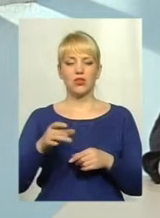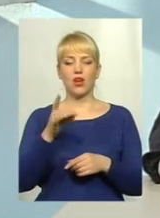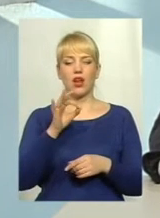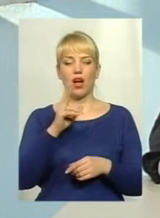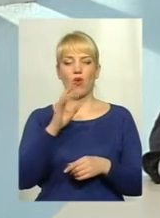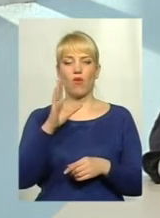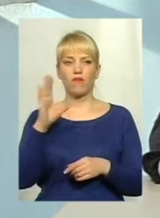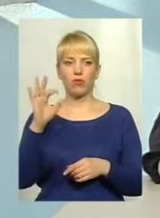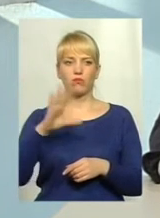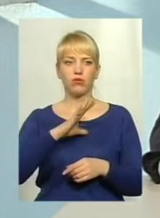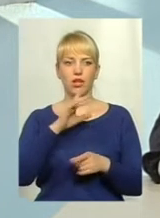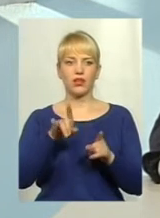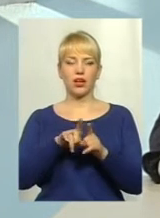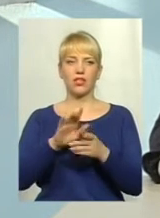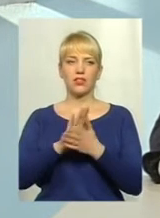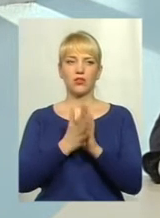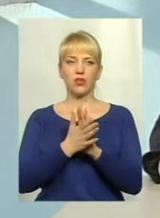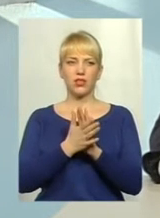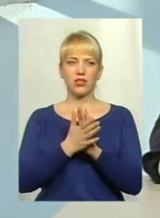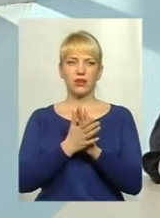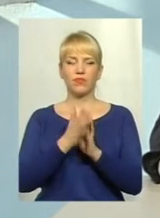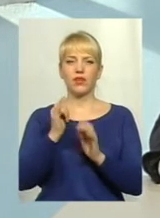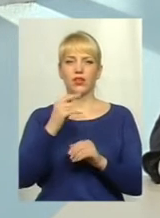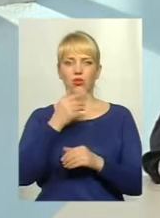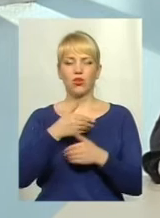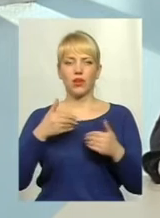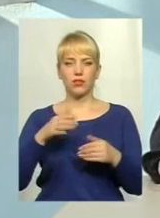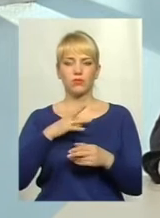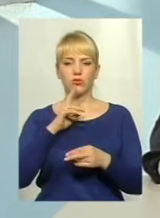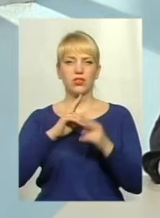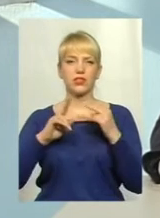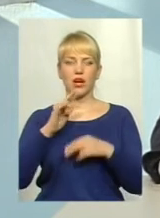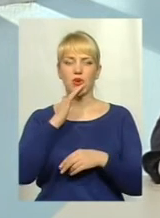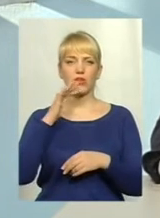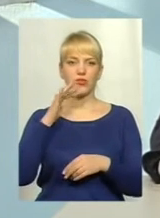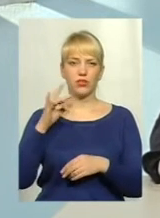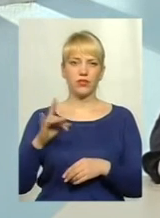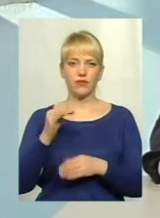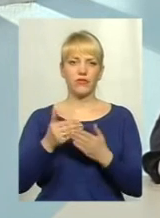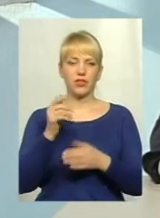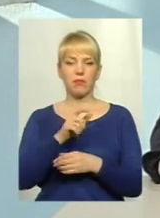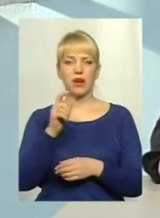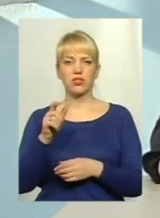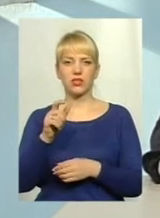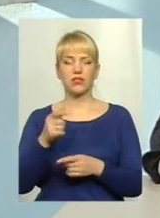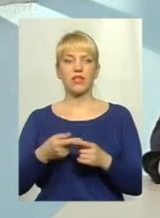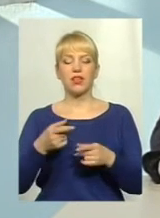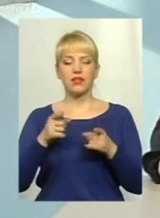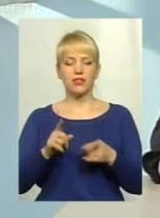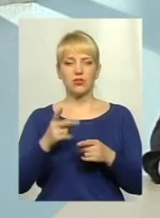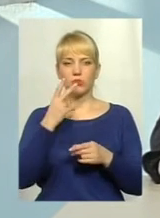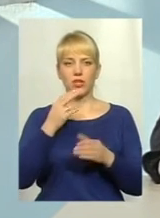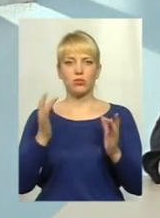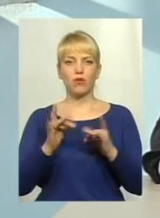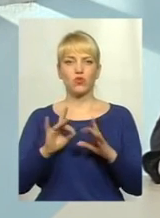було така ситуація, і до нас надходили скарги неодноразово від мешканців. Дійсно, у сюжеті ми бачимо,